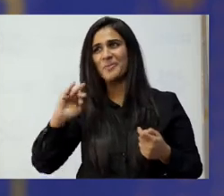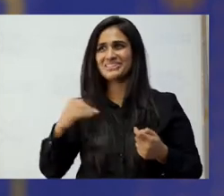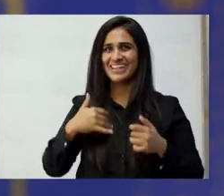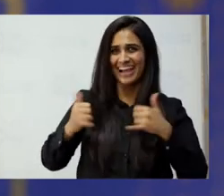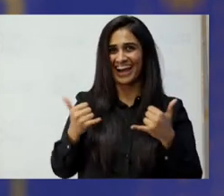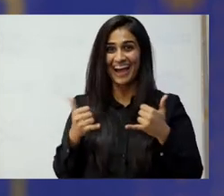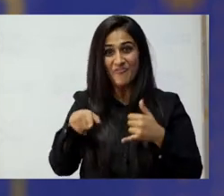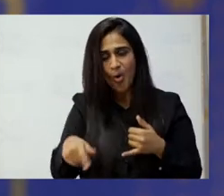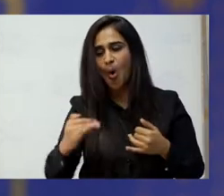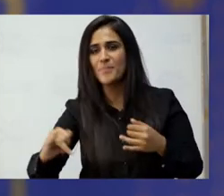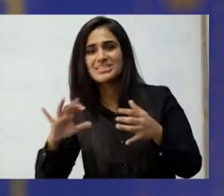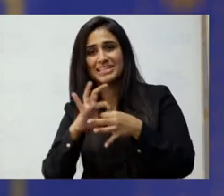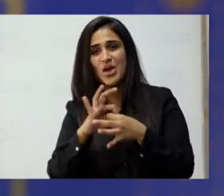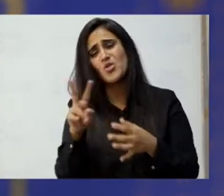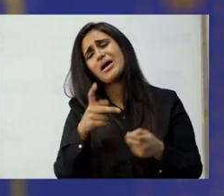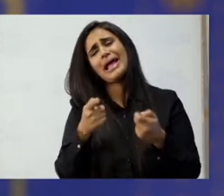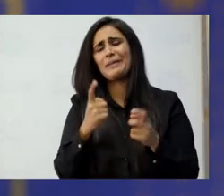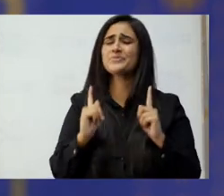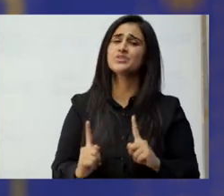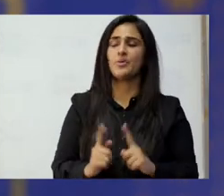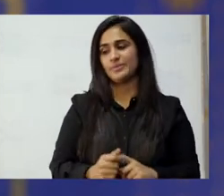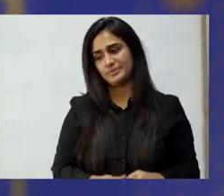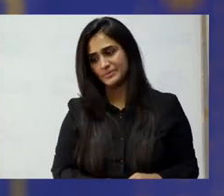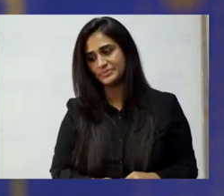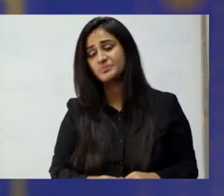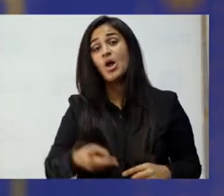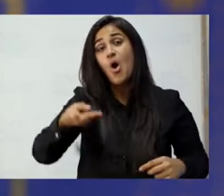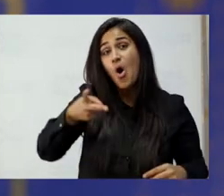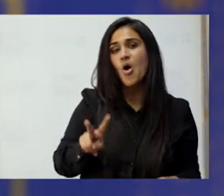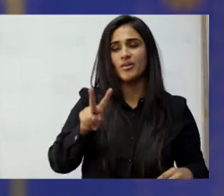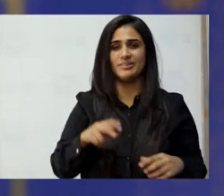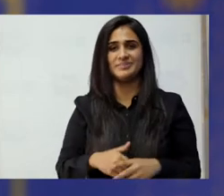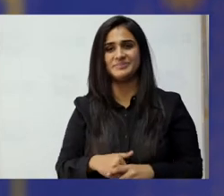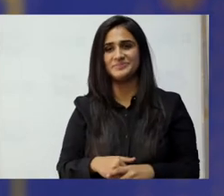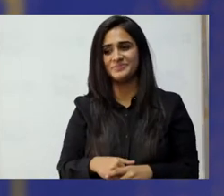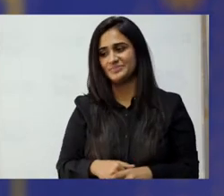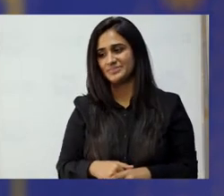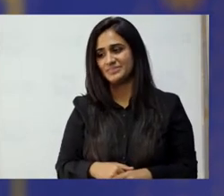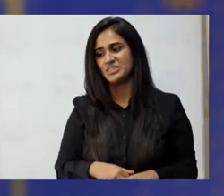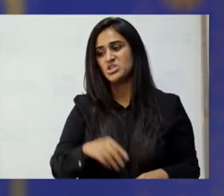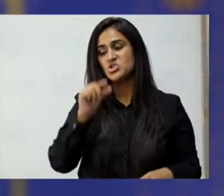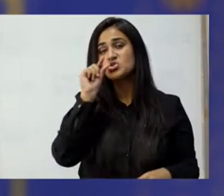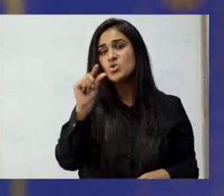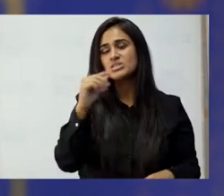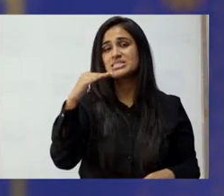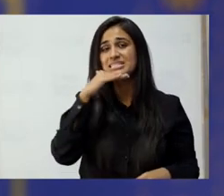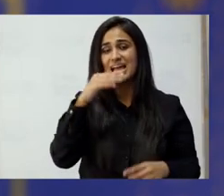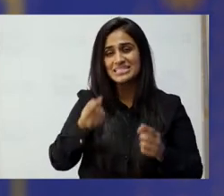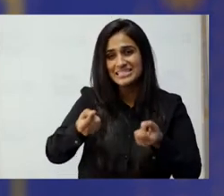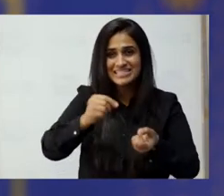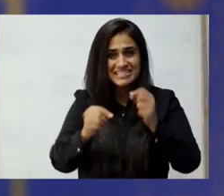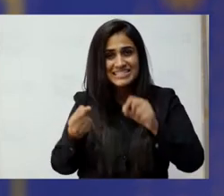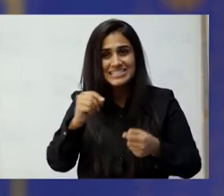جو اپنے آپ کو بچہ سمجھتے ہیں ضرور کھیل کے دیکھئے گا ایک دفعہ اور جناب کچھ